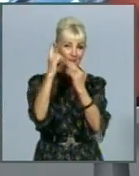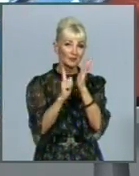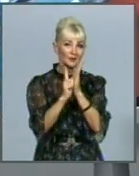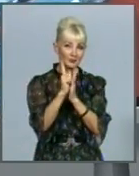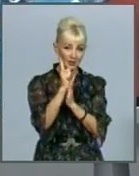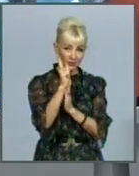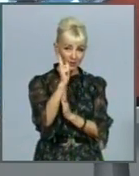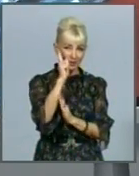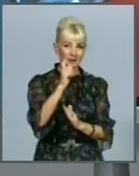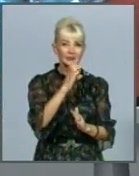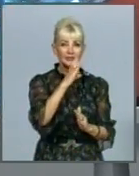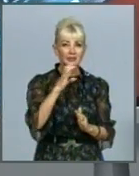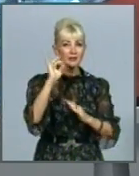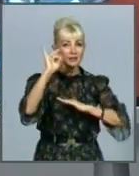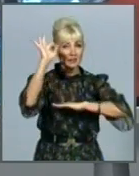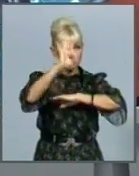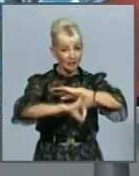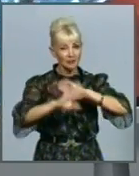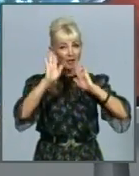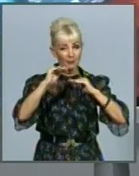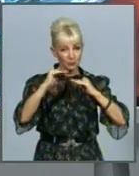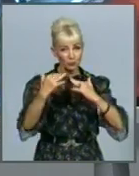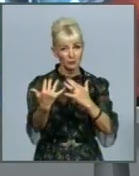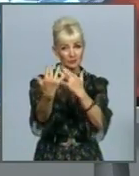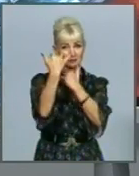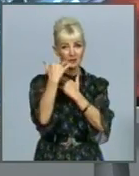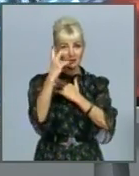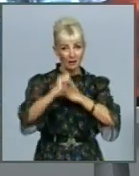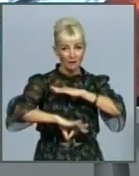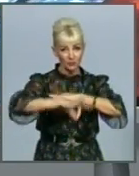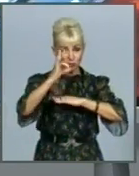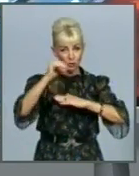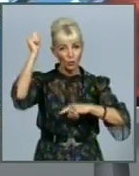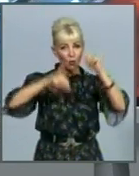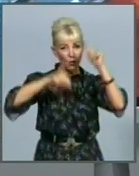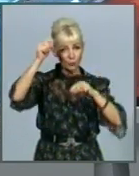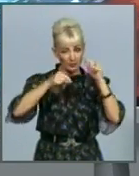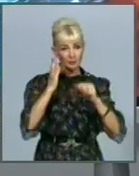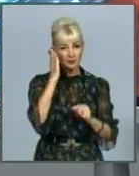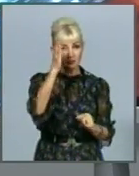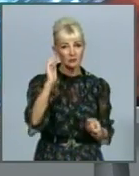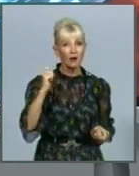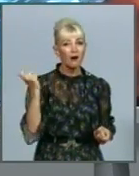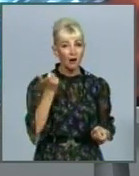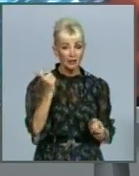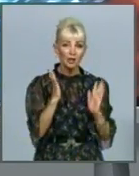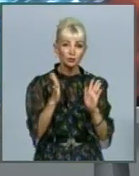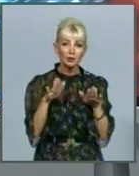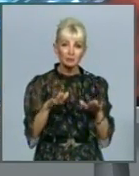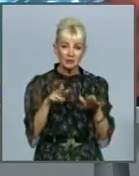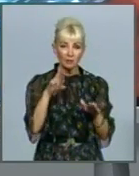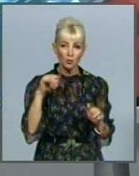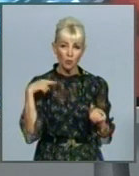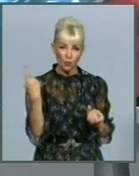приніс на північ і захід країни, але він зміщується на схід. Тож опади прогнозують і на Харківщині, щоправда, тільки місцями по